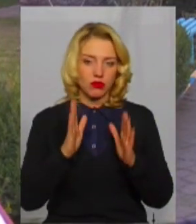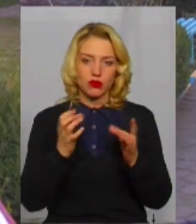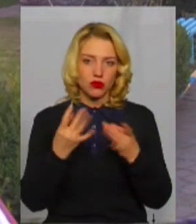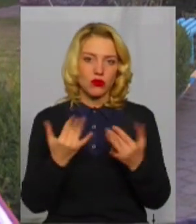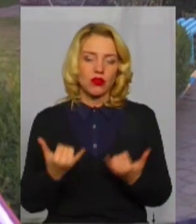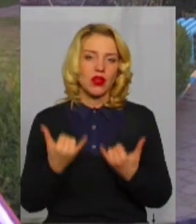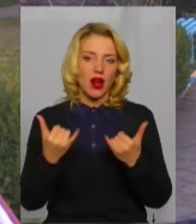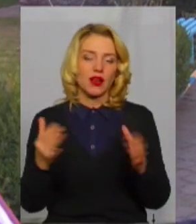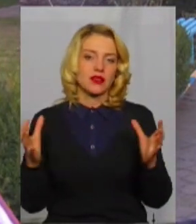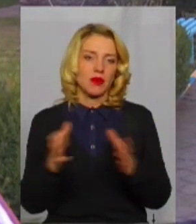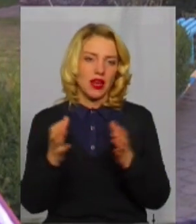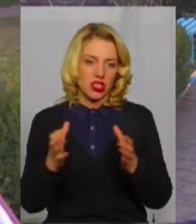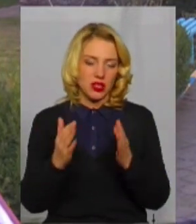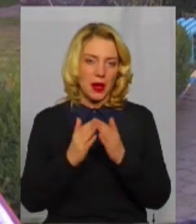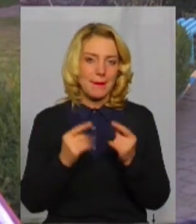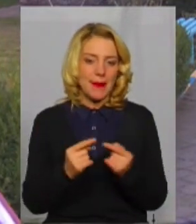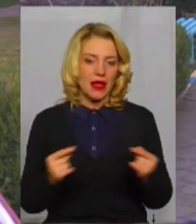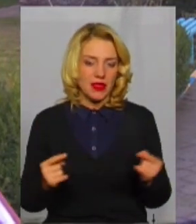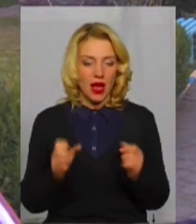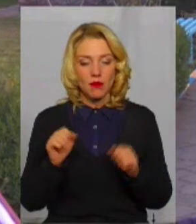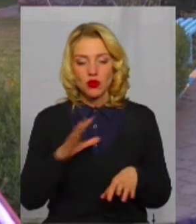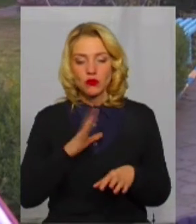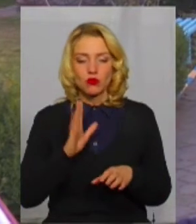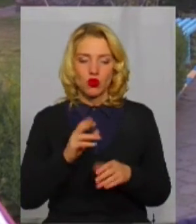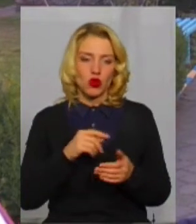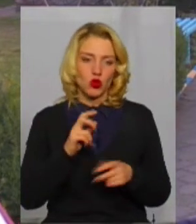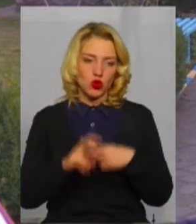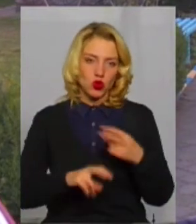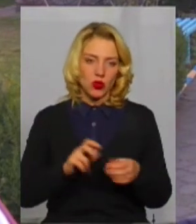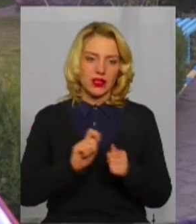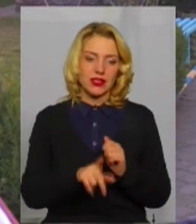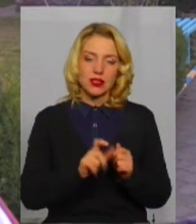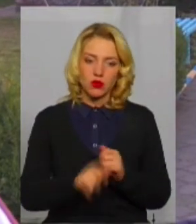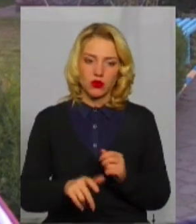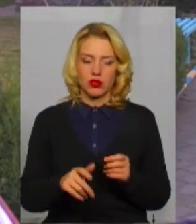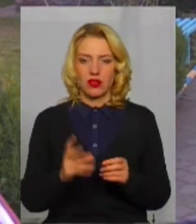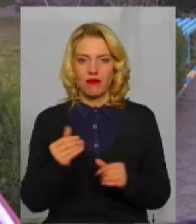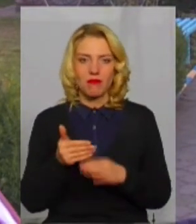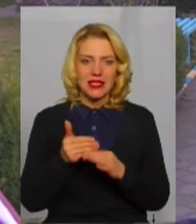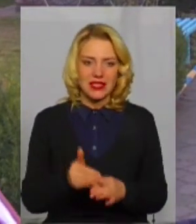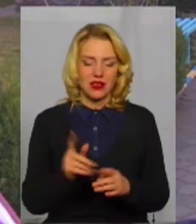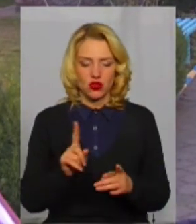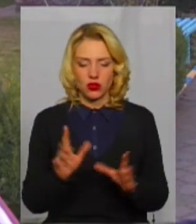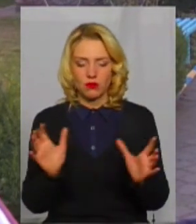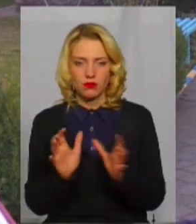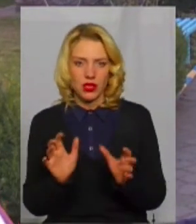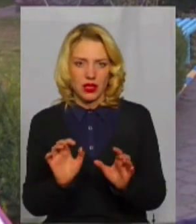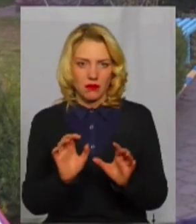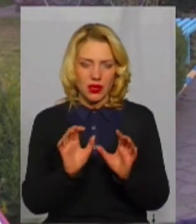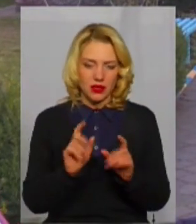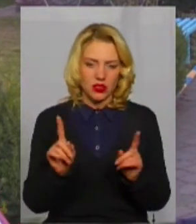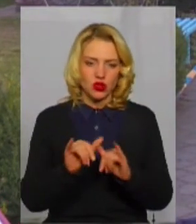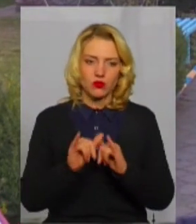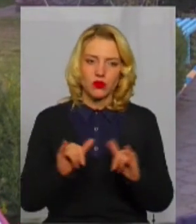майна, а згодом, думаю, можливо, б будемо шукати якісь спонсорів, меценатів, щоб її розвивати, зберегти, розвинути там якийсь